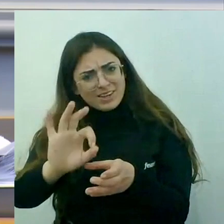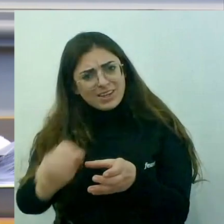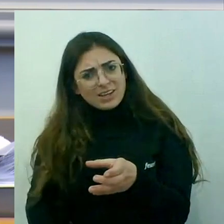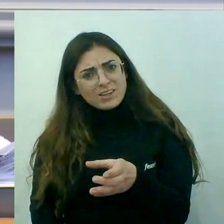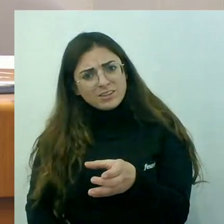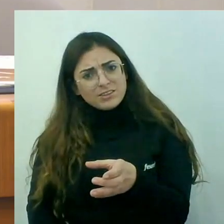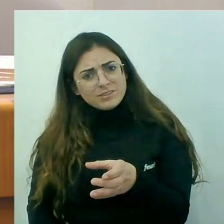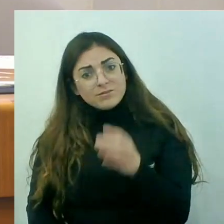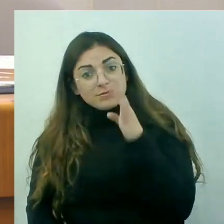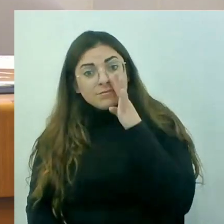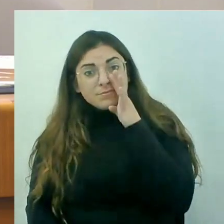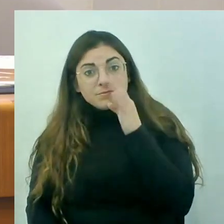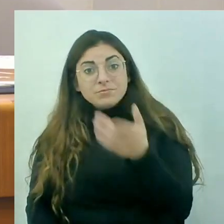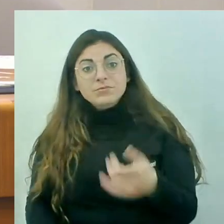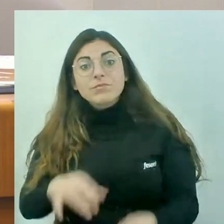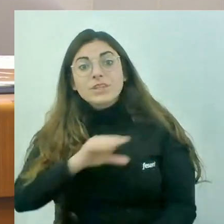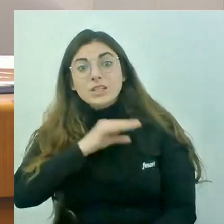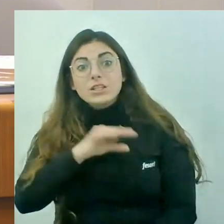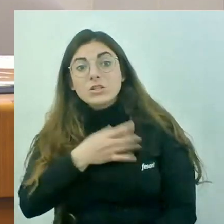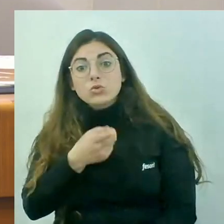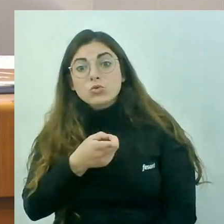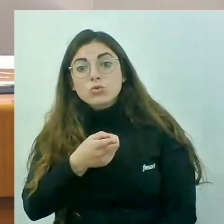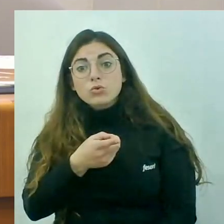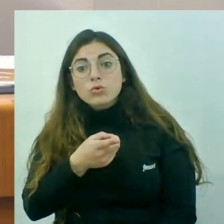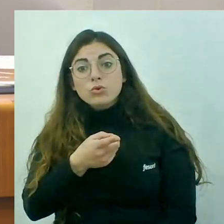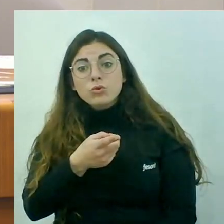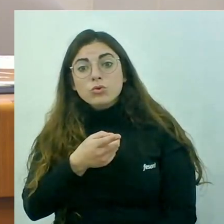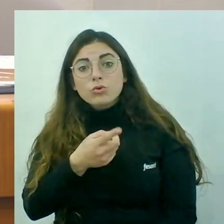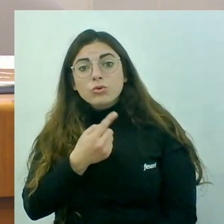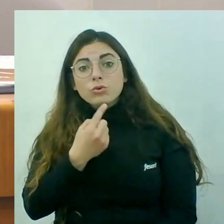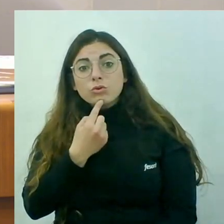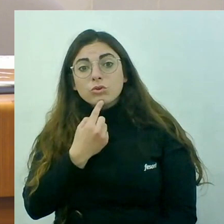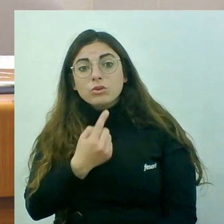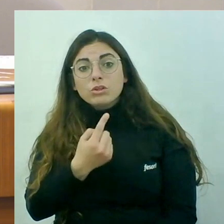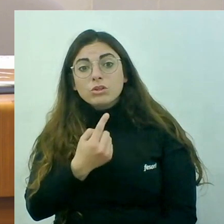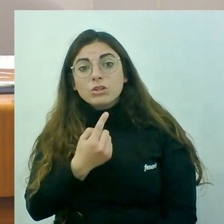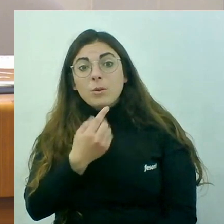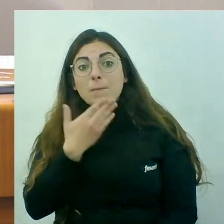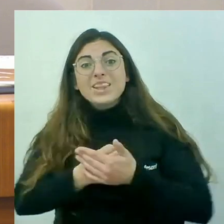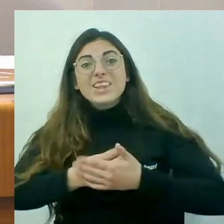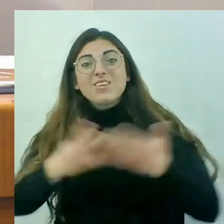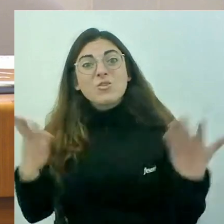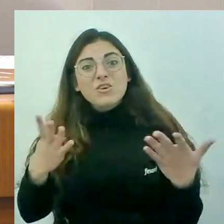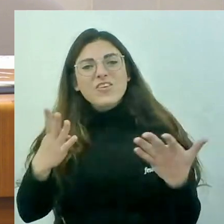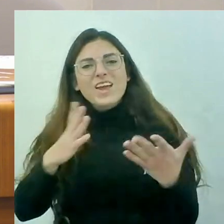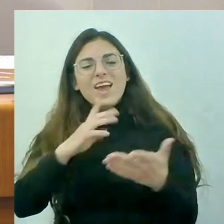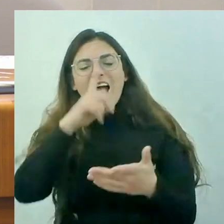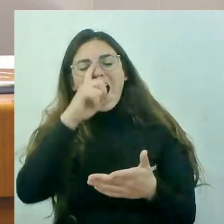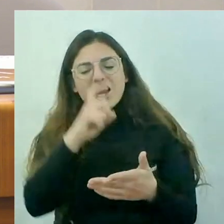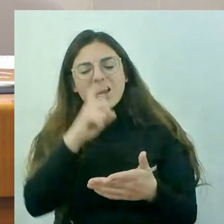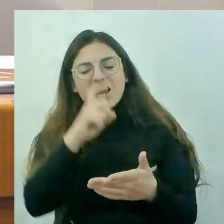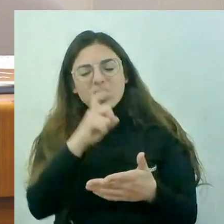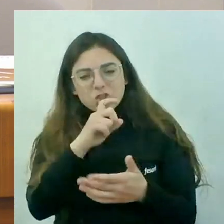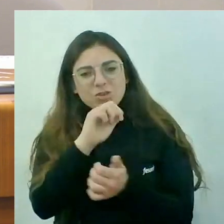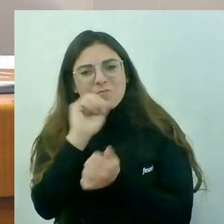este senyor resulta que si li demanen 19 anys de presó a este senyor, 19 anys, eh?, per haver